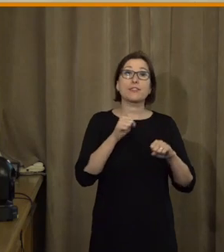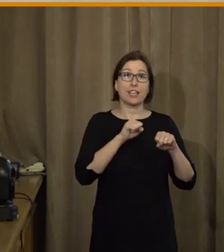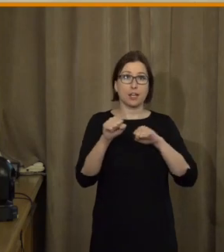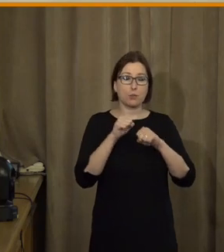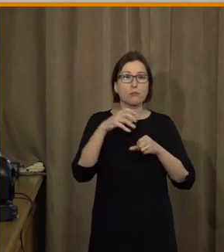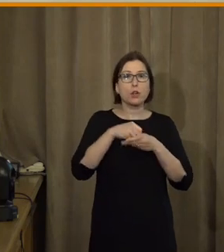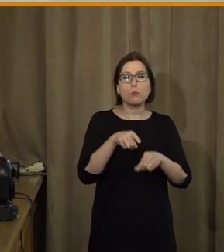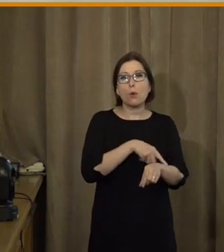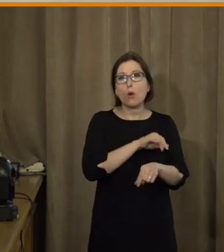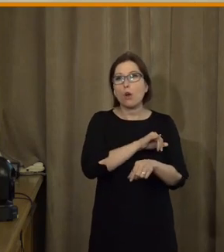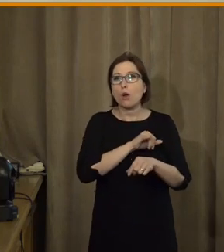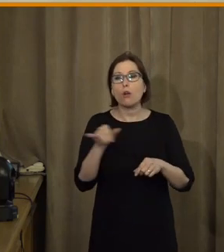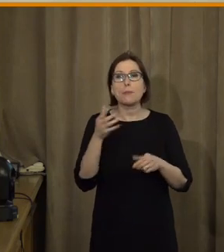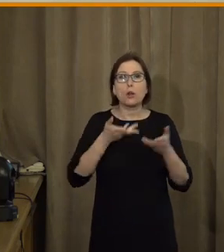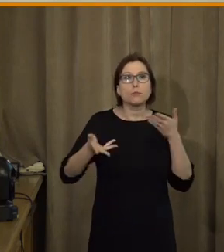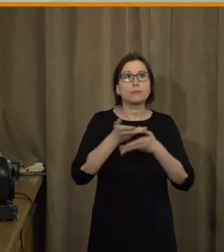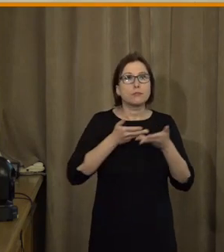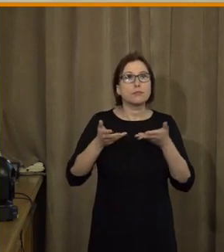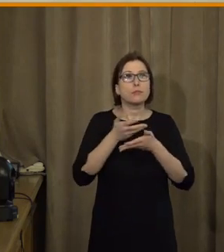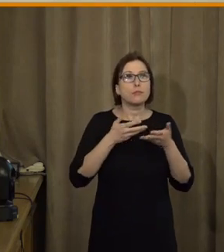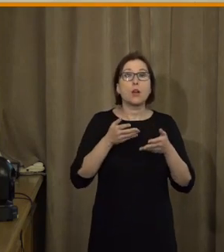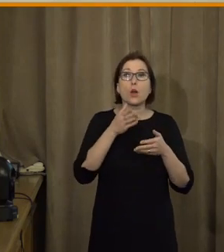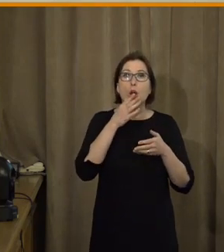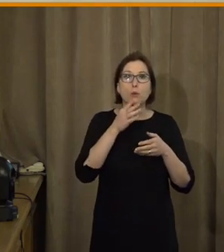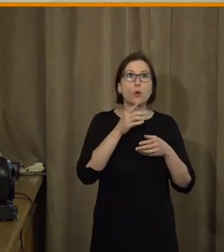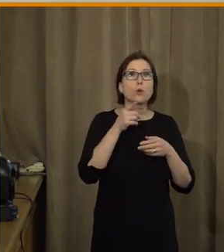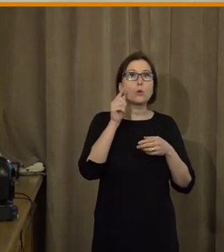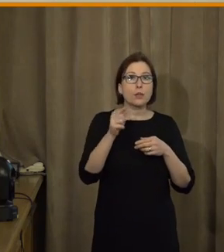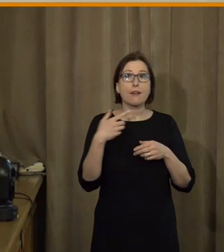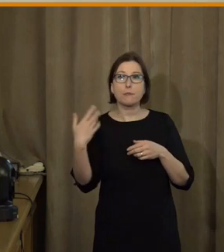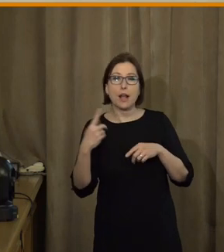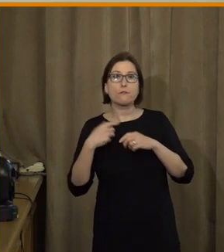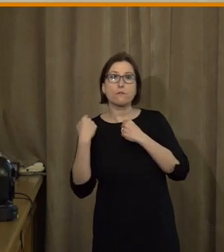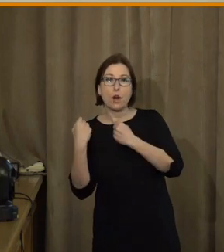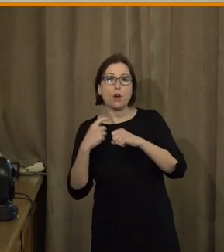tady leta letoucí vedla diskuze o tom, jestli se bude jezdit vlevo nebo vpravo.